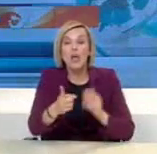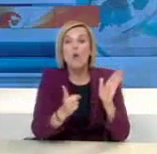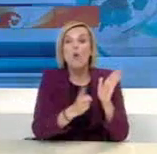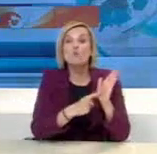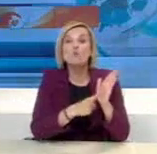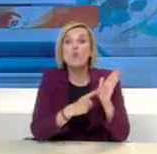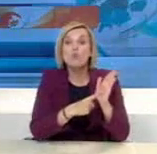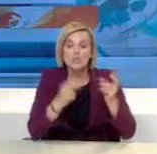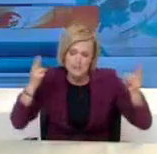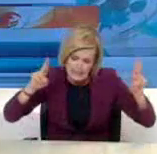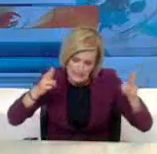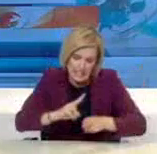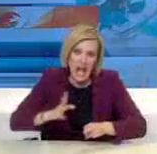μόνο.